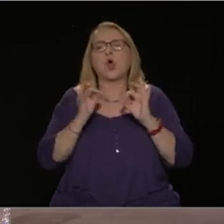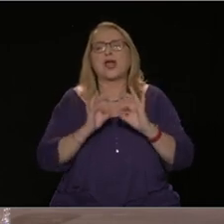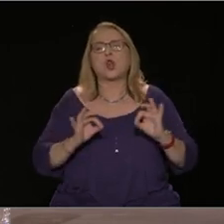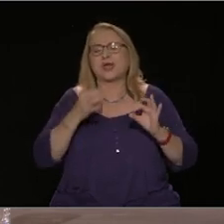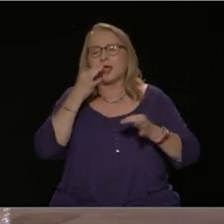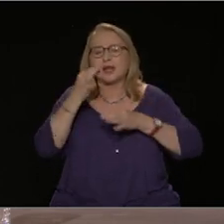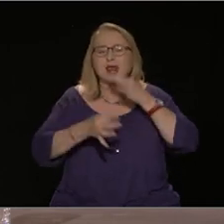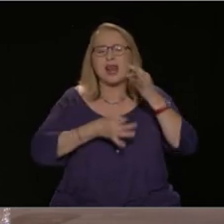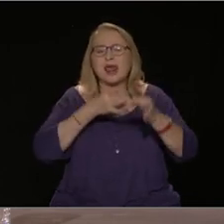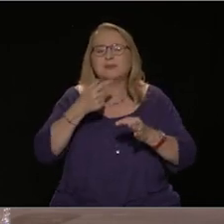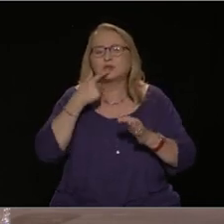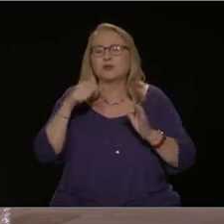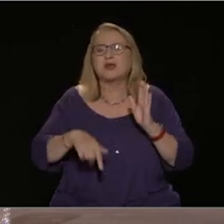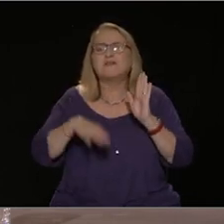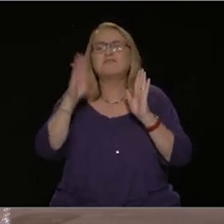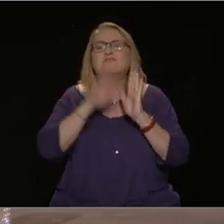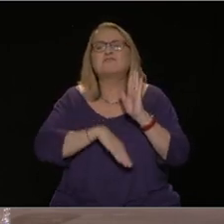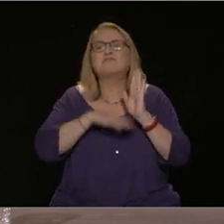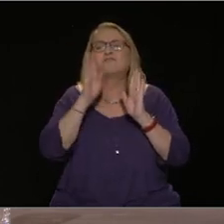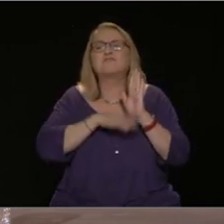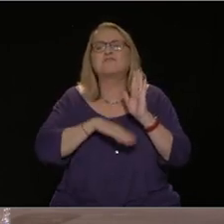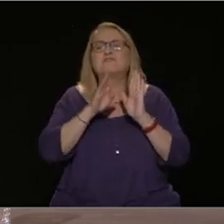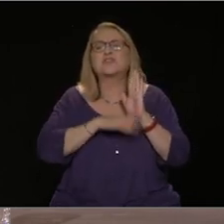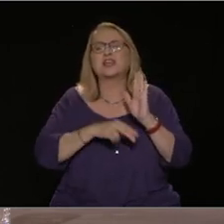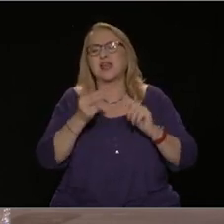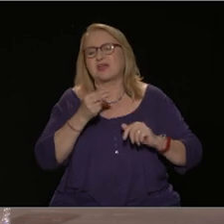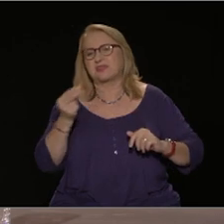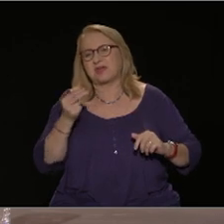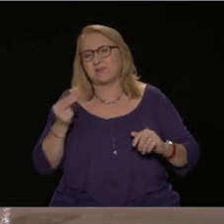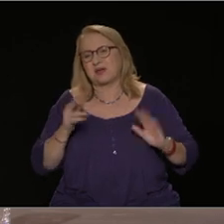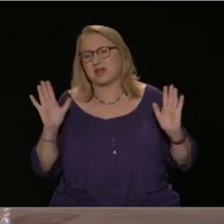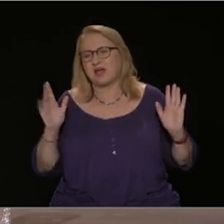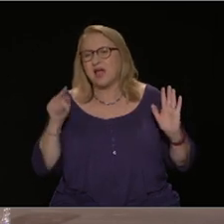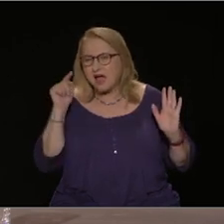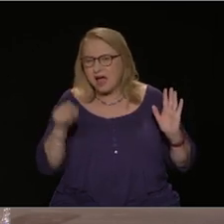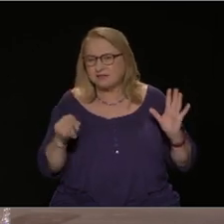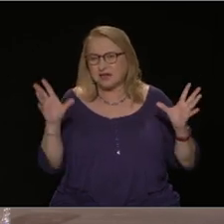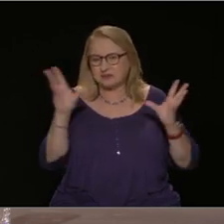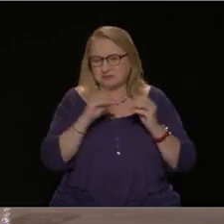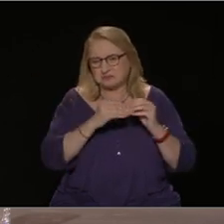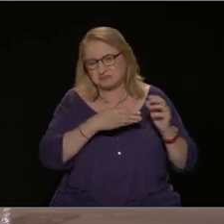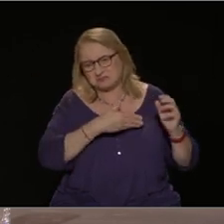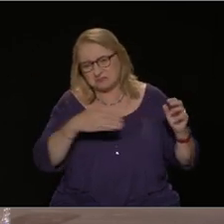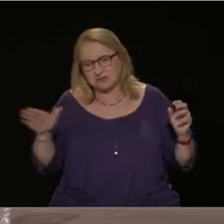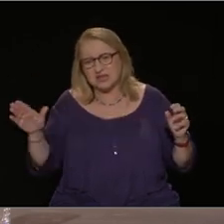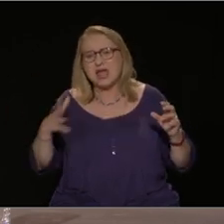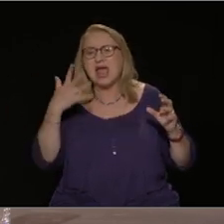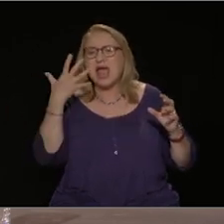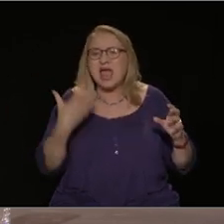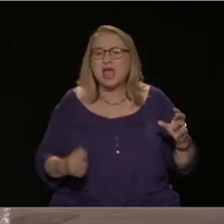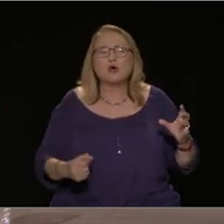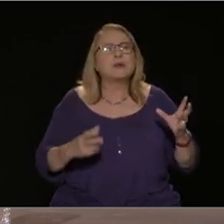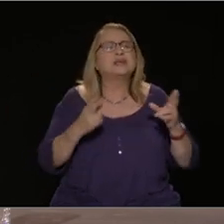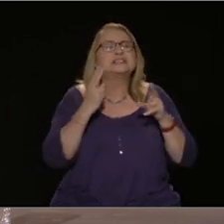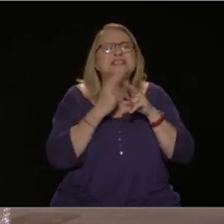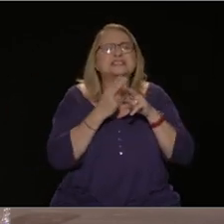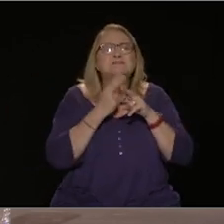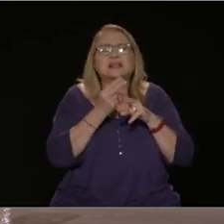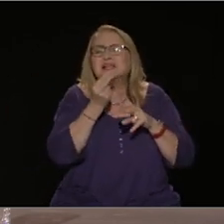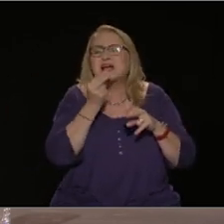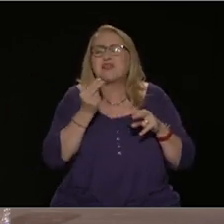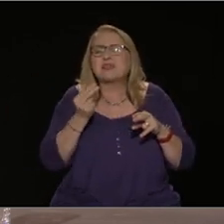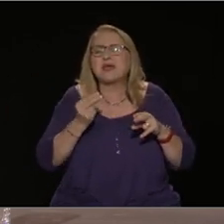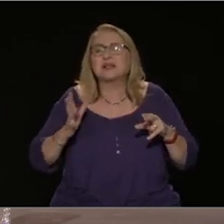συζητάμε ό,τι πιο φτηνό έχουμε να δούμε παρά αυτά τα καθολικά προβλήματα της ανθρωπότητας. Λες και εδώ, η απόλυτη